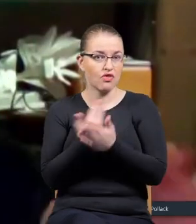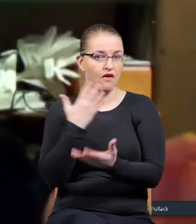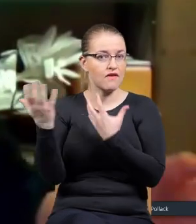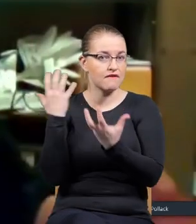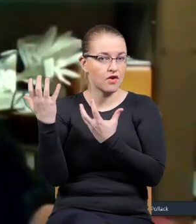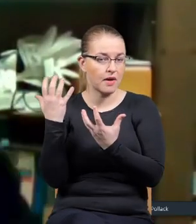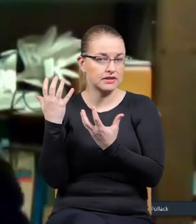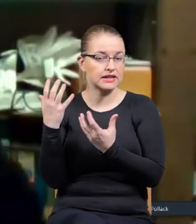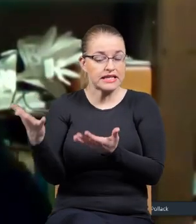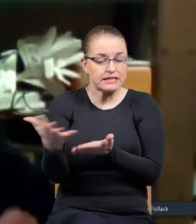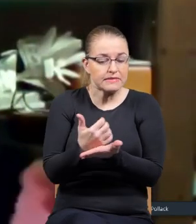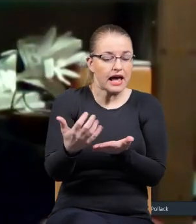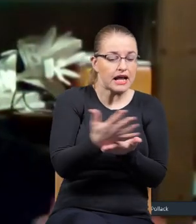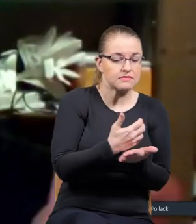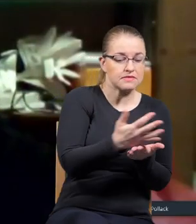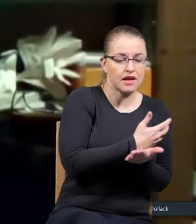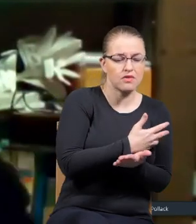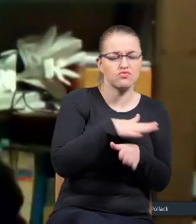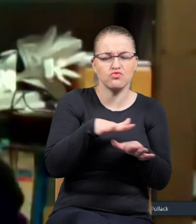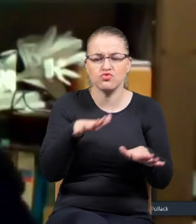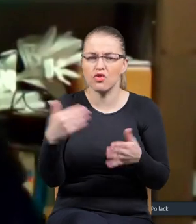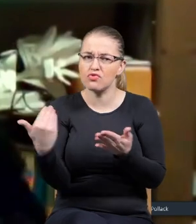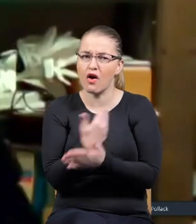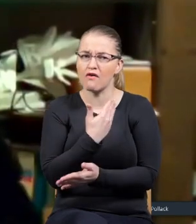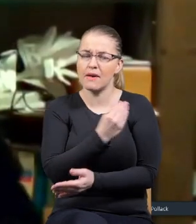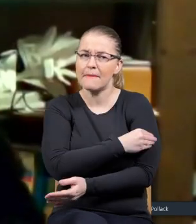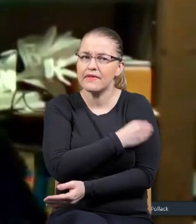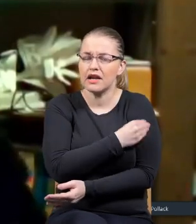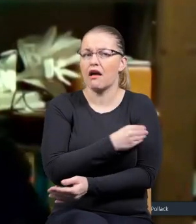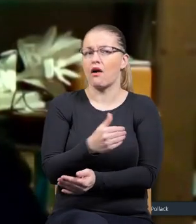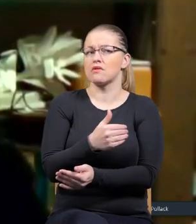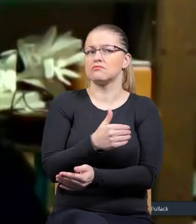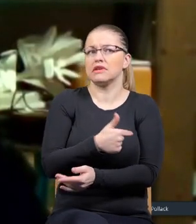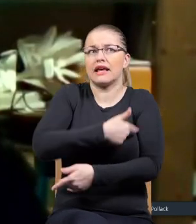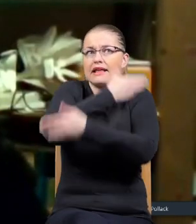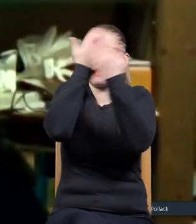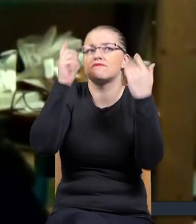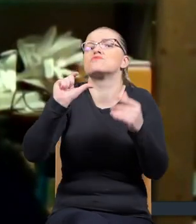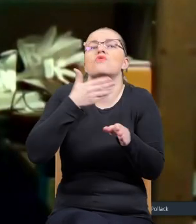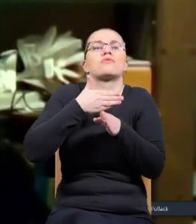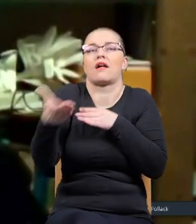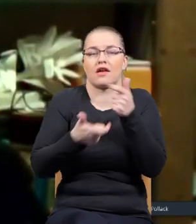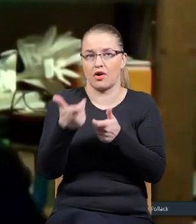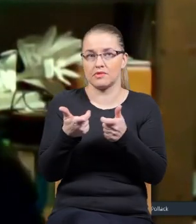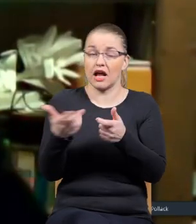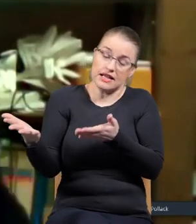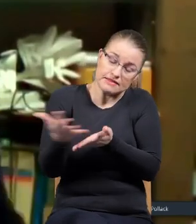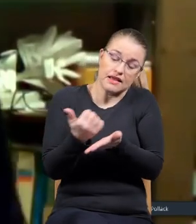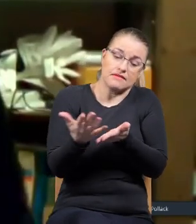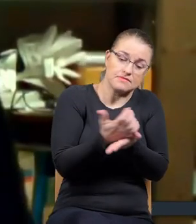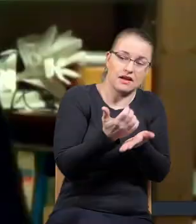materiały, zbieram to. Mam mnóstwo nowych materiałów, z którymi ja nie wiem, co mam zrobić, ale zbieram.